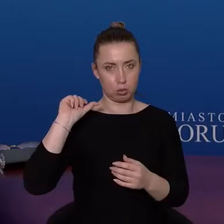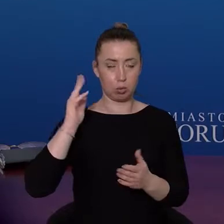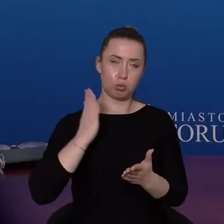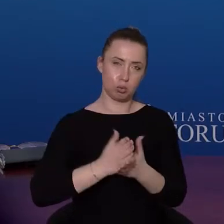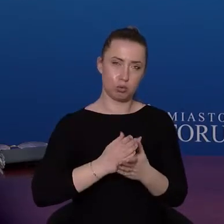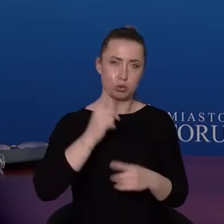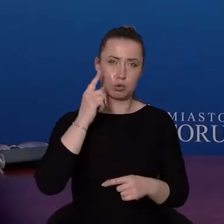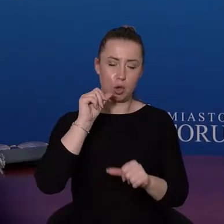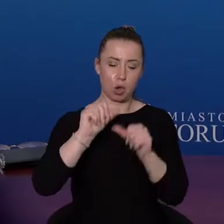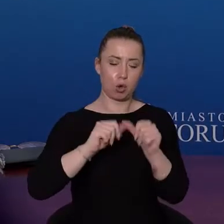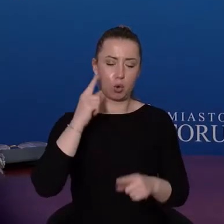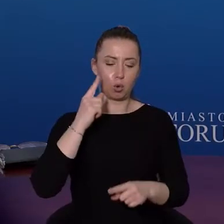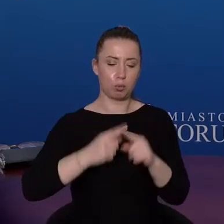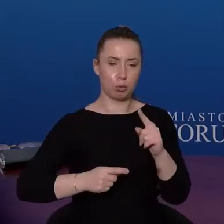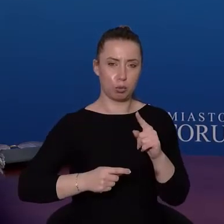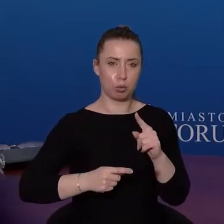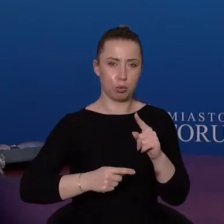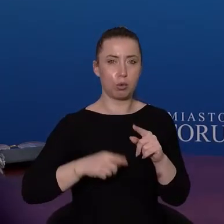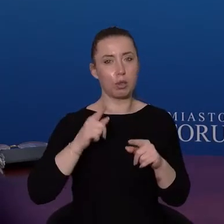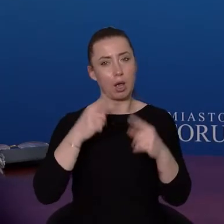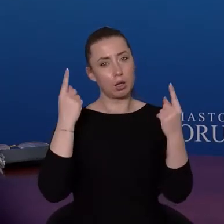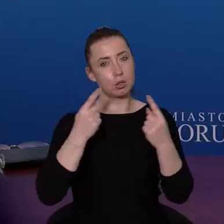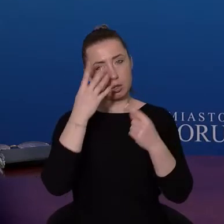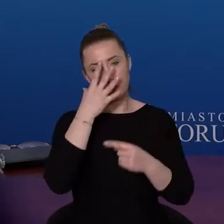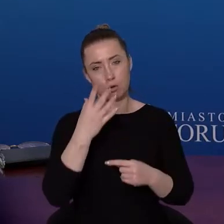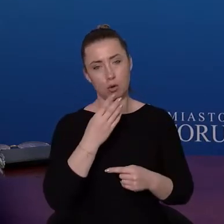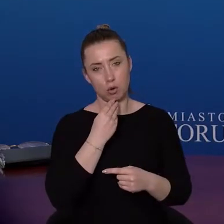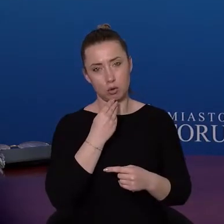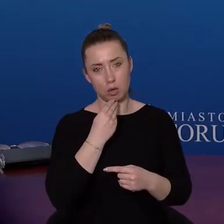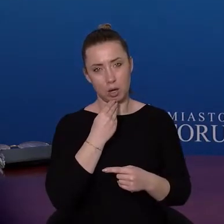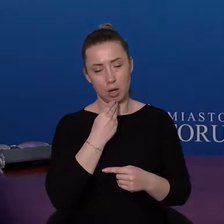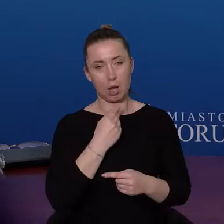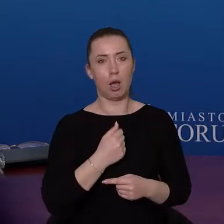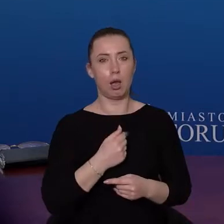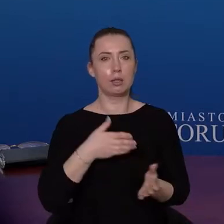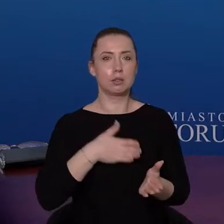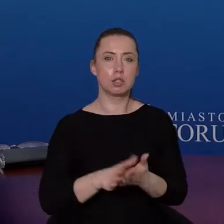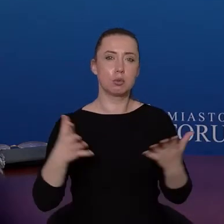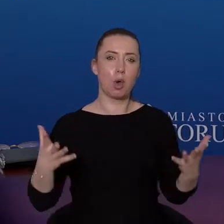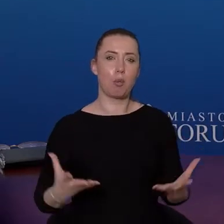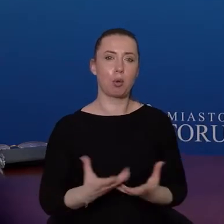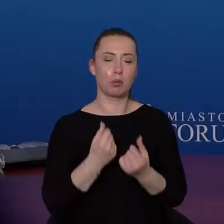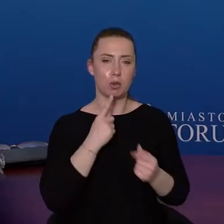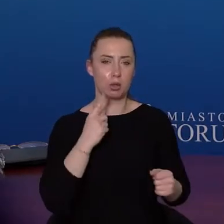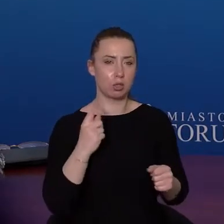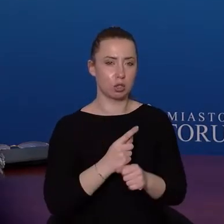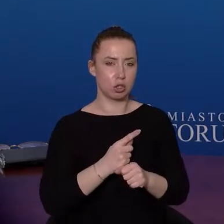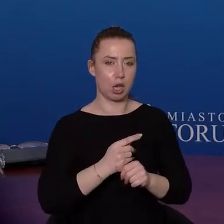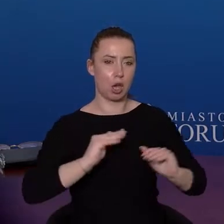roku już tak ta sytuacja wygląda, zaczęliśmy podejmować decyzję o ograniczaniu